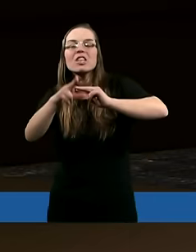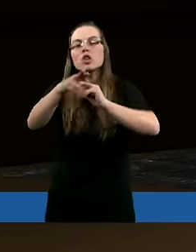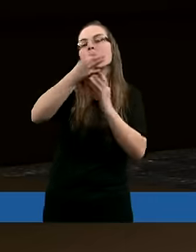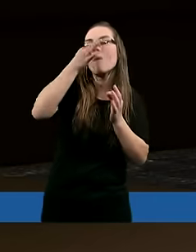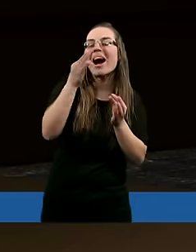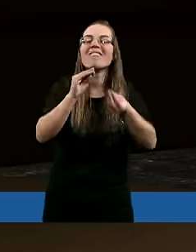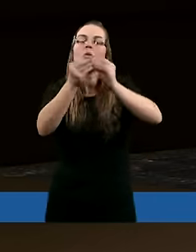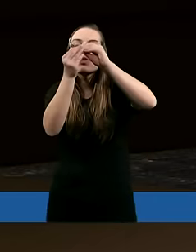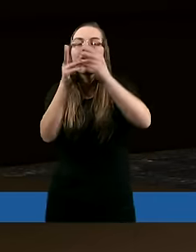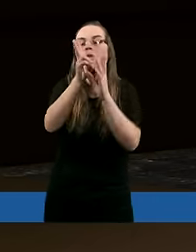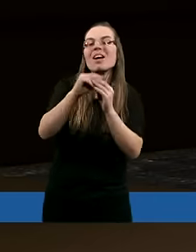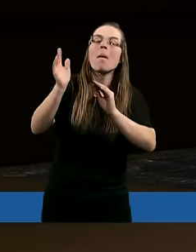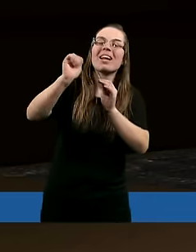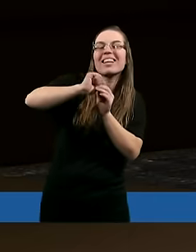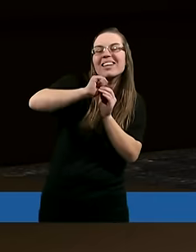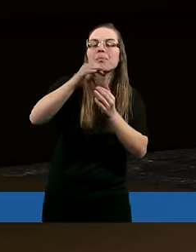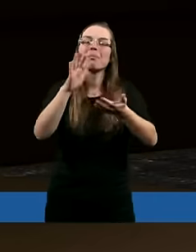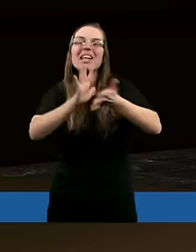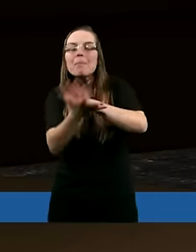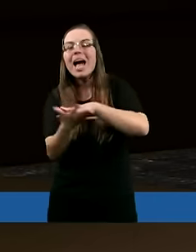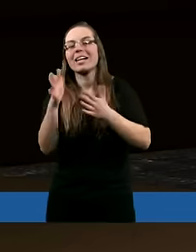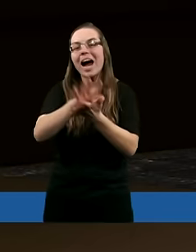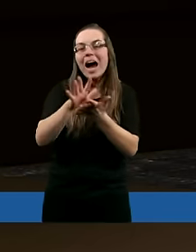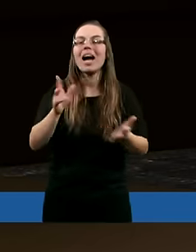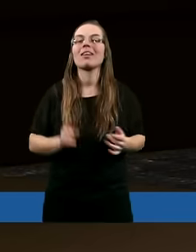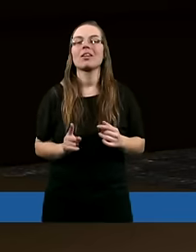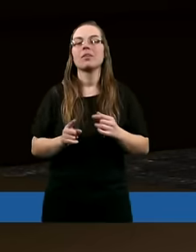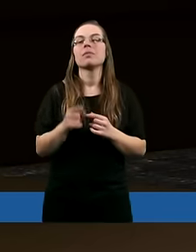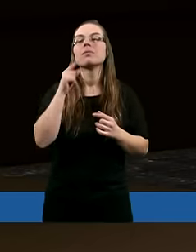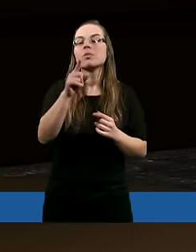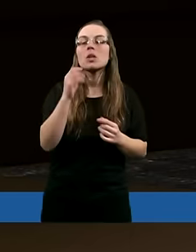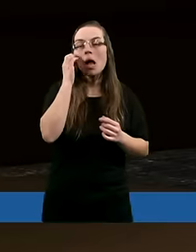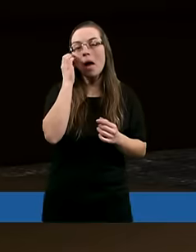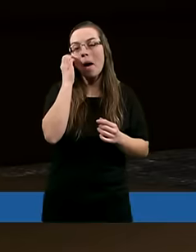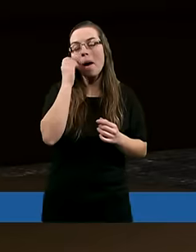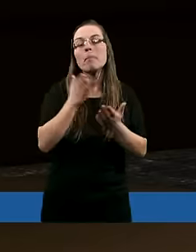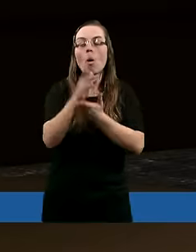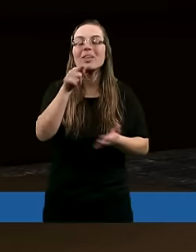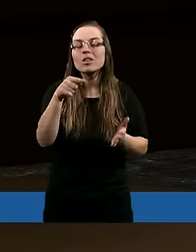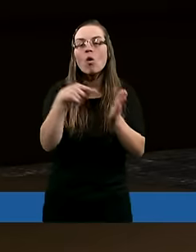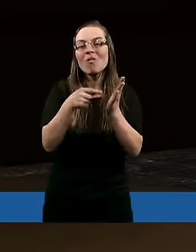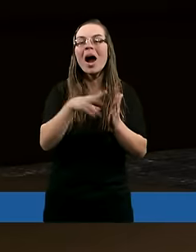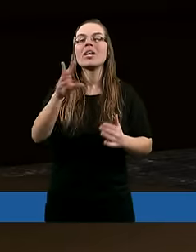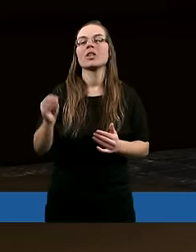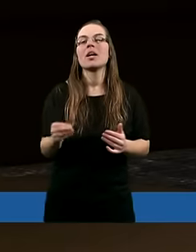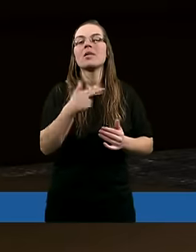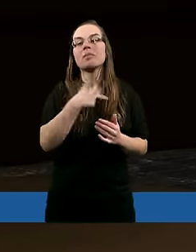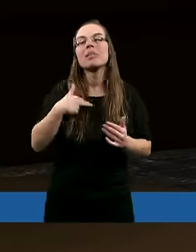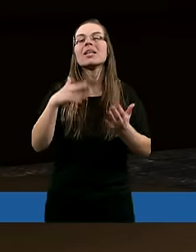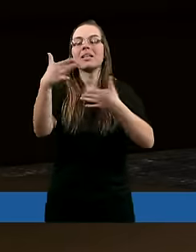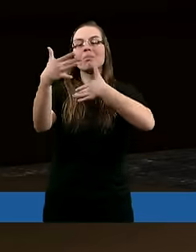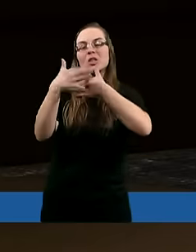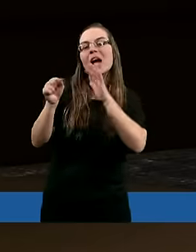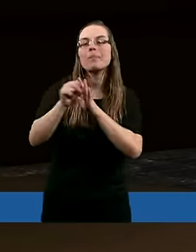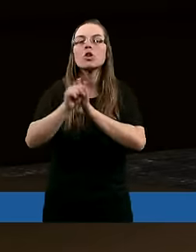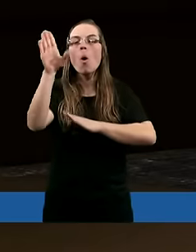wykształtować, gdzieś przeszlifować nasz charakter, czasem jakieś doświadczenie dopuścić, bo poprzez to właśnie my zbliżamy